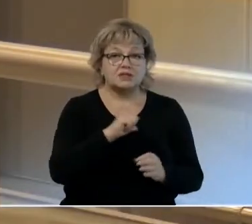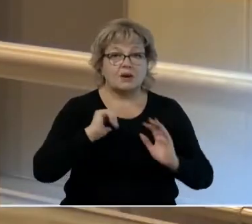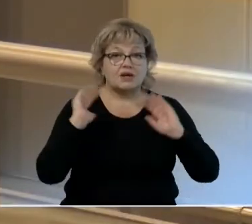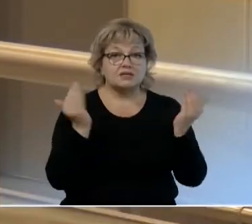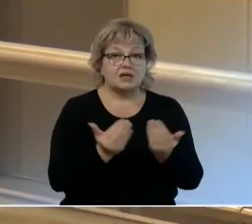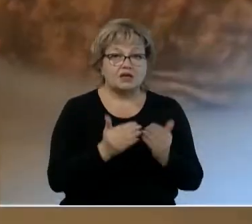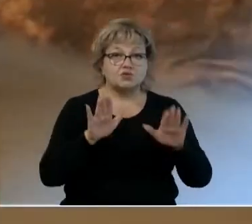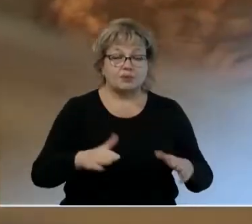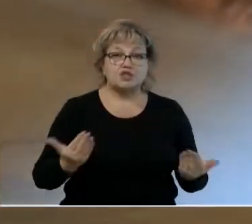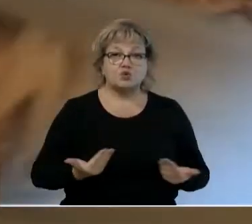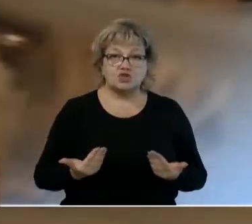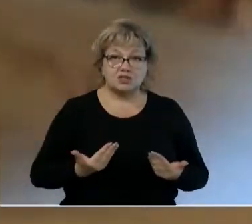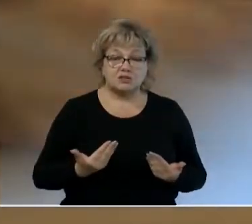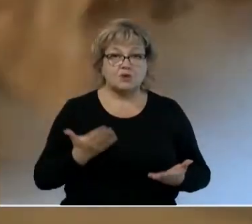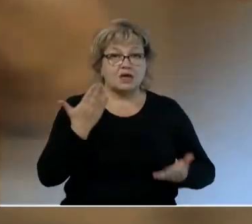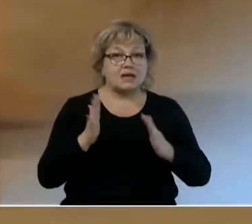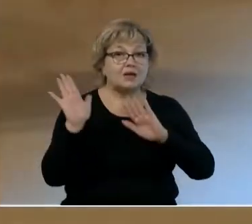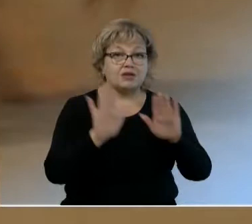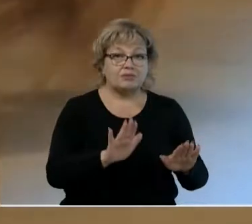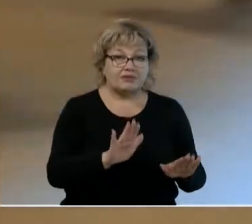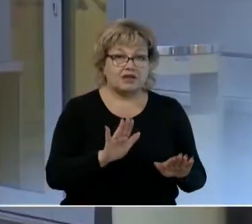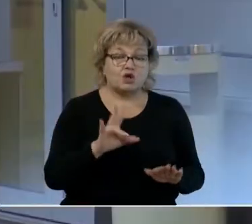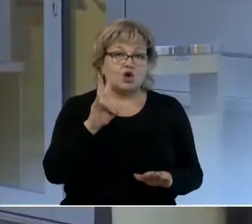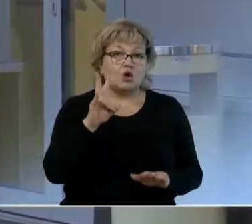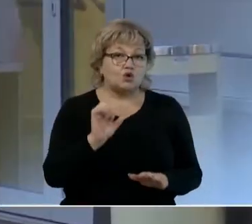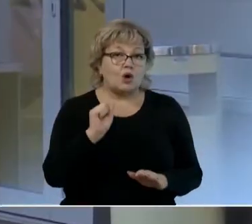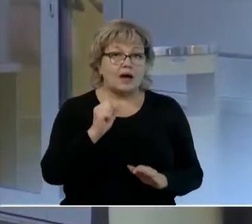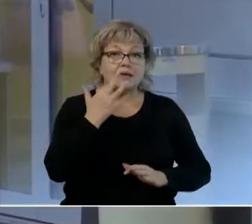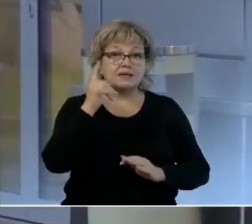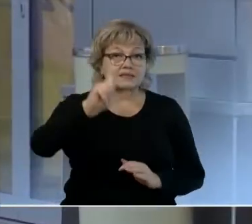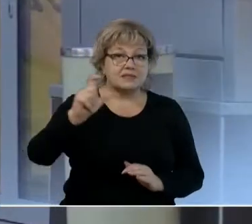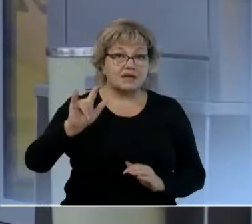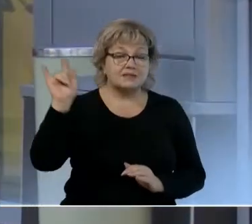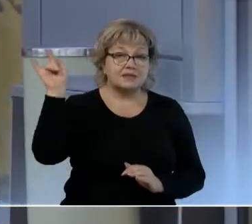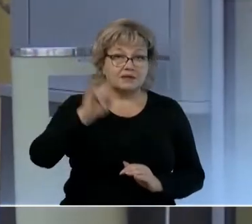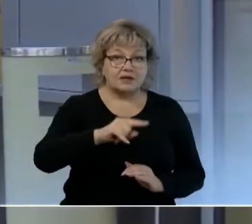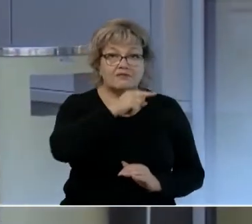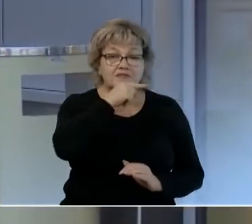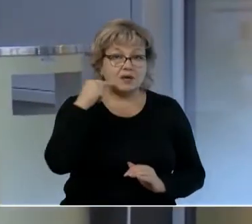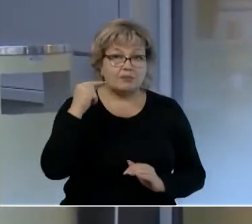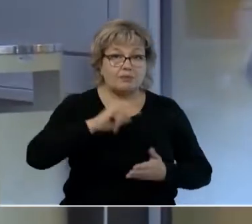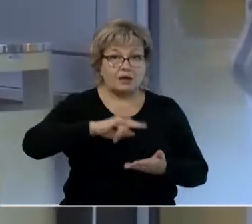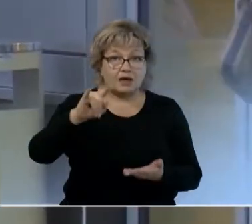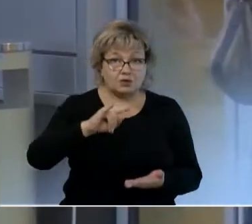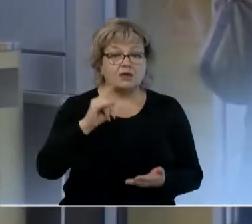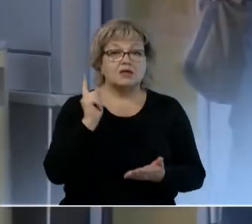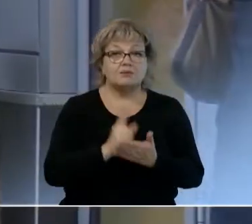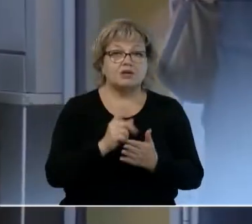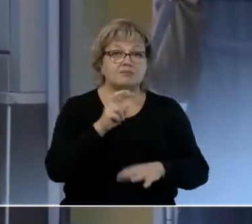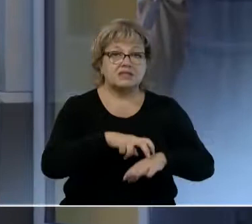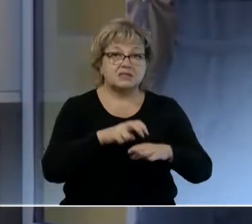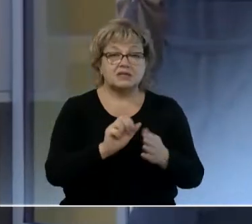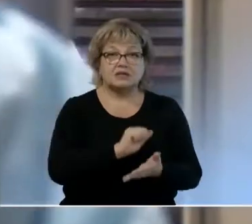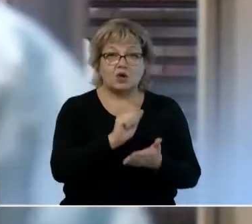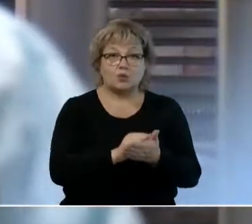самоизоляции по месту жительства или пребывания. Но и иностранцы при посадке на летящий в Россию самолет должны иметь при себе медицинский